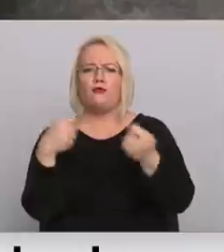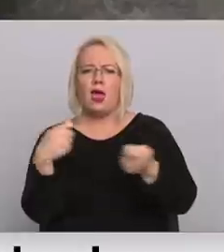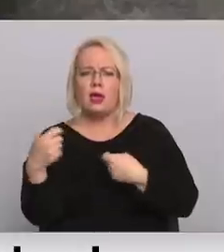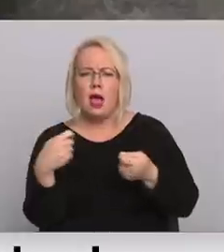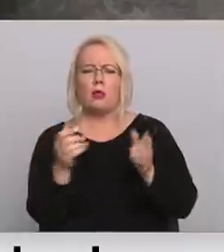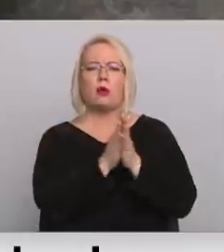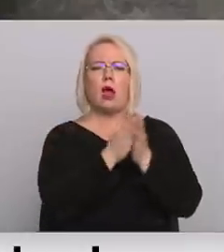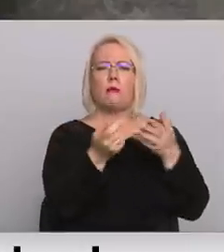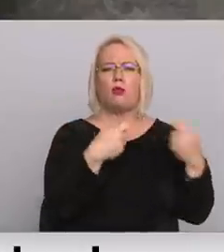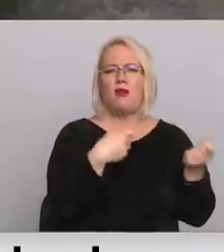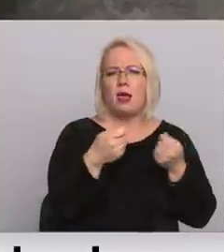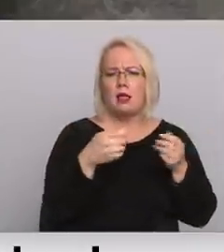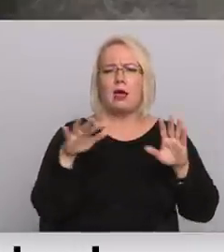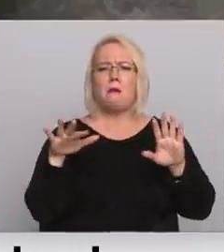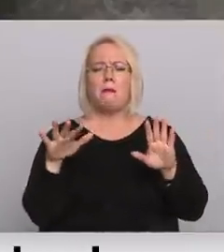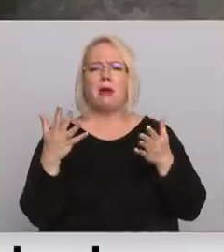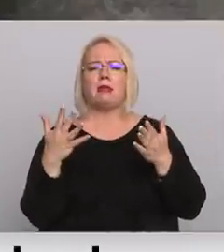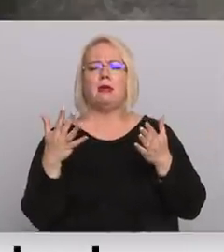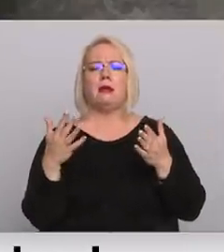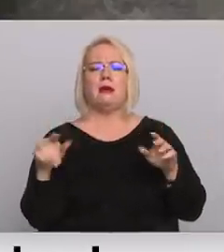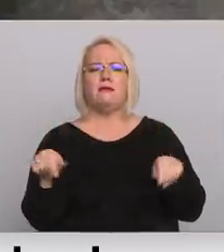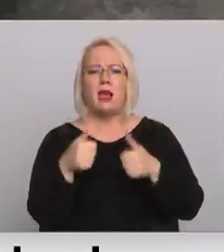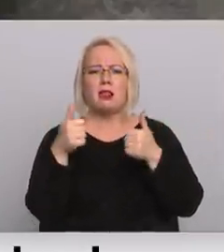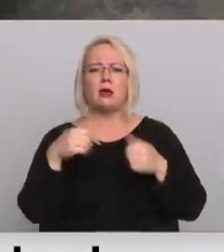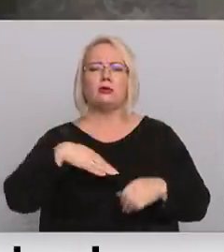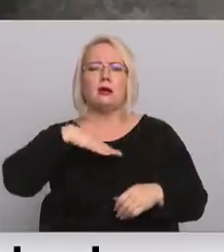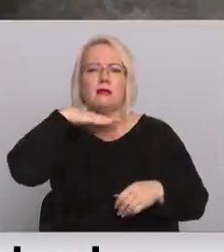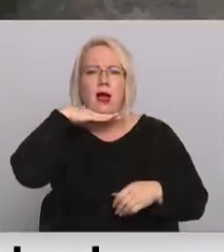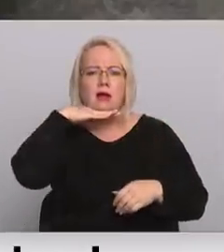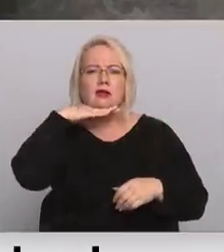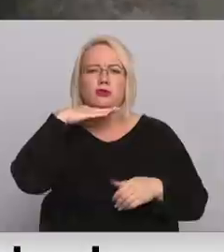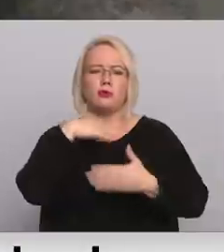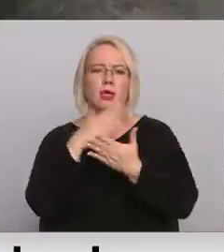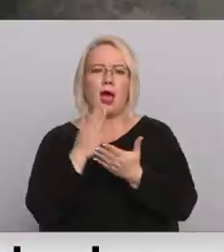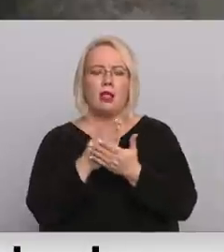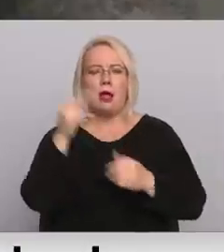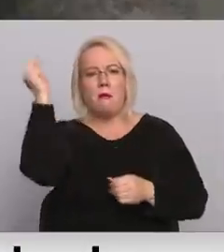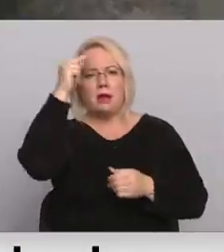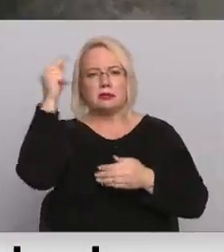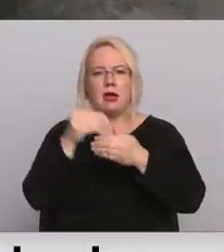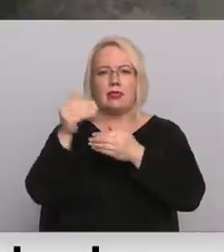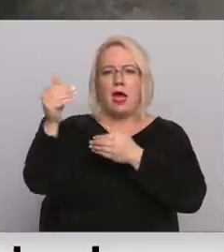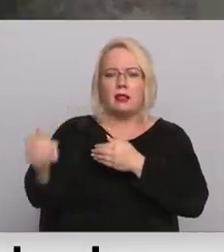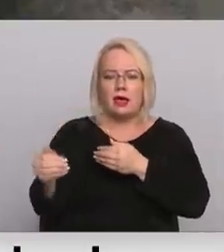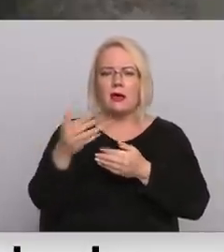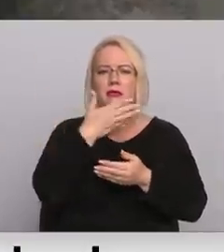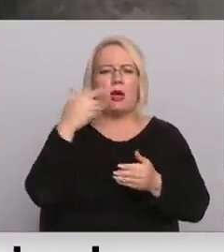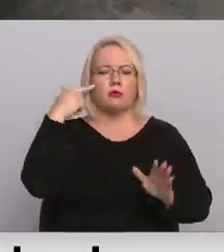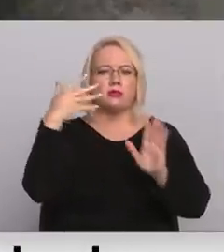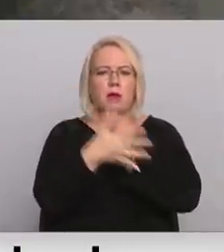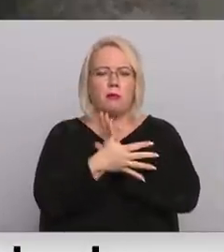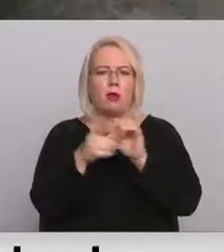grāmatnīcām, bet vienlaikus klases, lielākā klāša daļa, mācīsies attālināt. Neizpratni pauda arī